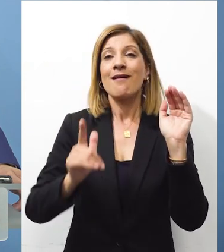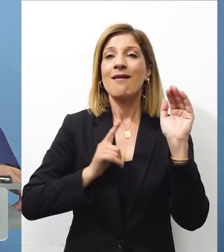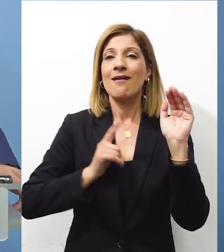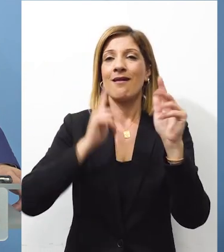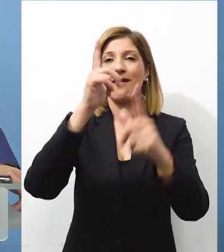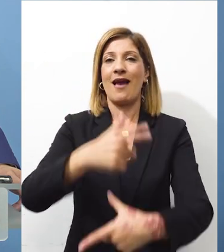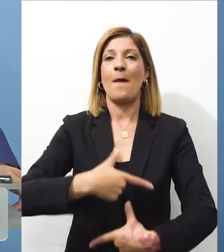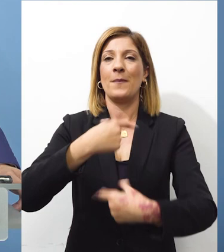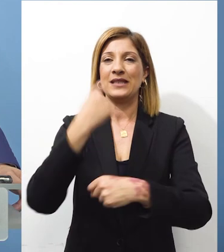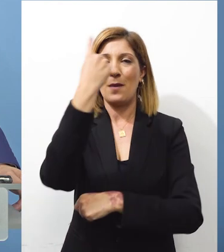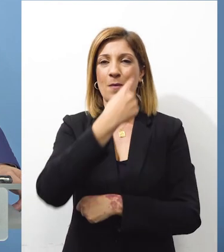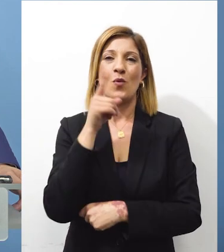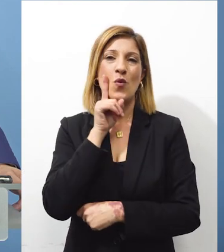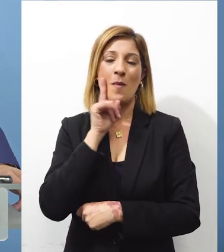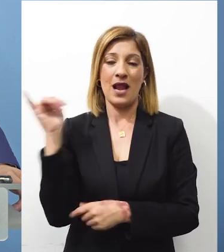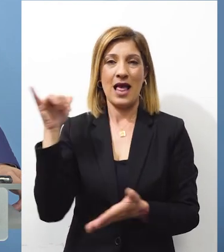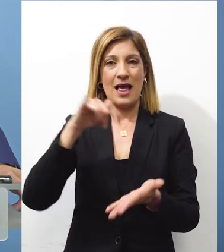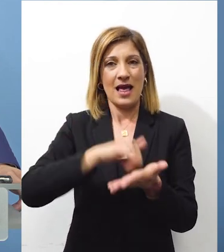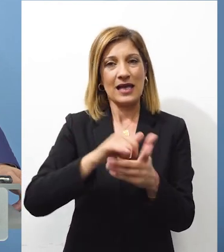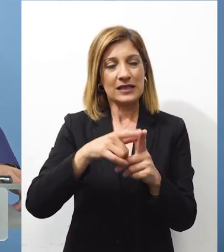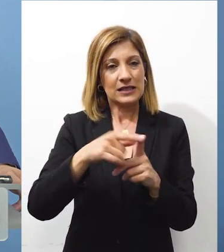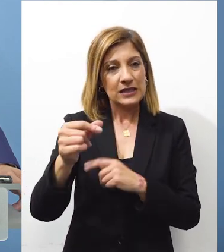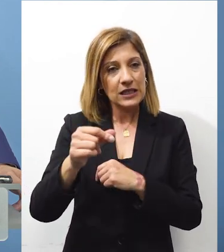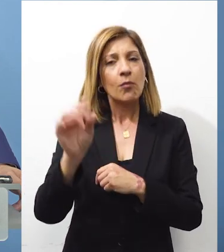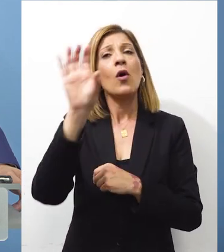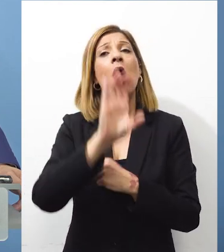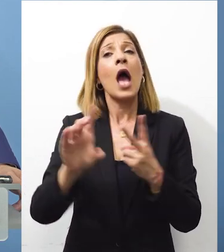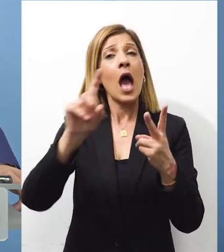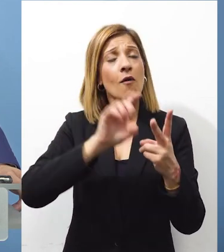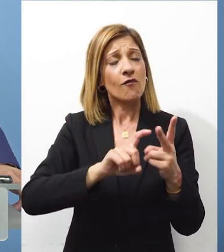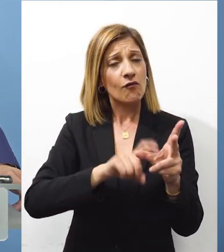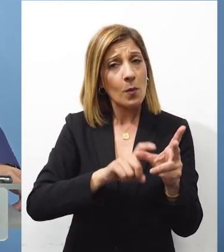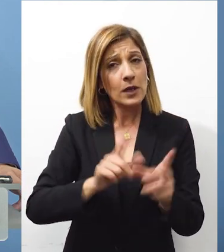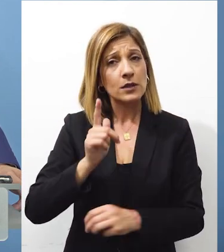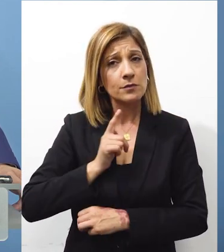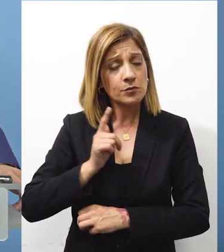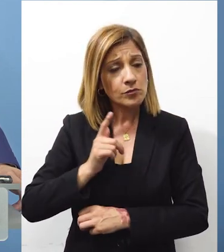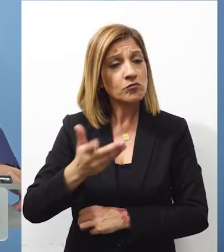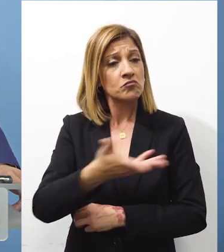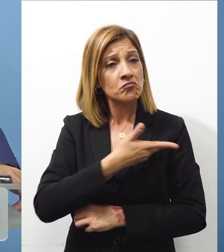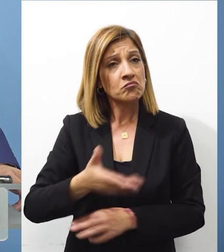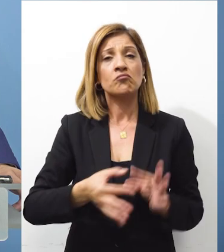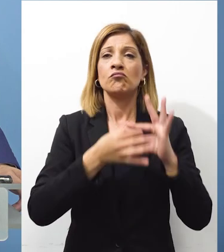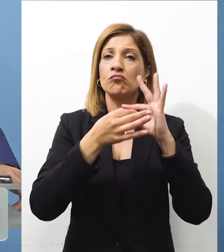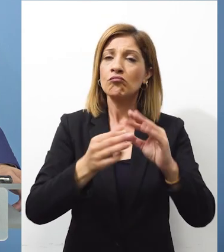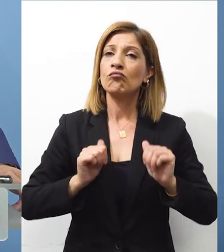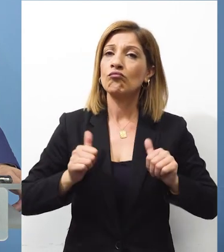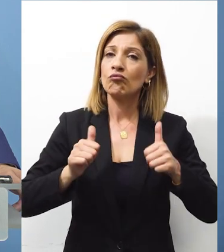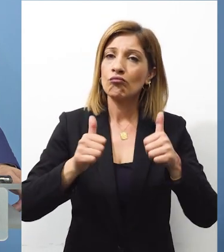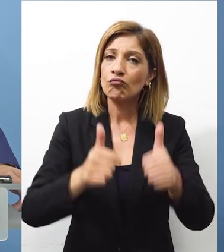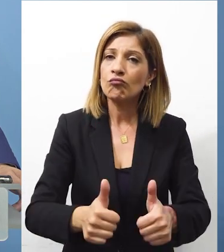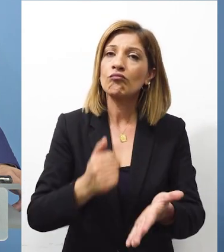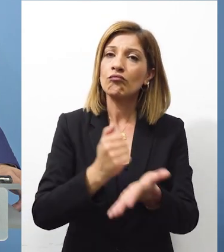Γραμματέα να επισκεφτεί την χώρα μας εκ νέου και σε επίπεδο Ευρωπαϊκής Ένωσης θα αναλαμβάνουμε πρωτοβουλίες θα συνεχίσουμε να αναλαμβάνουμε πρωτοβουλίες